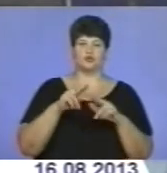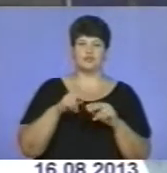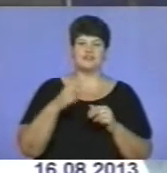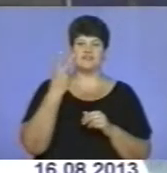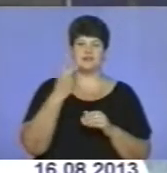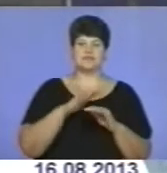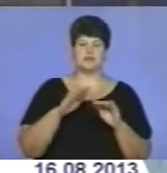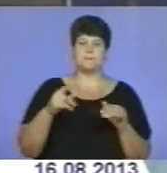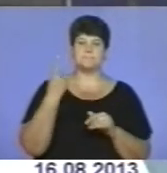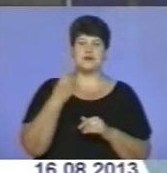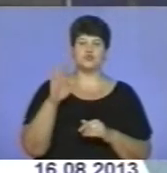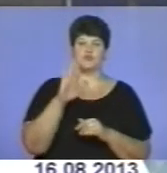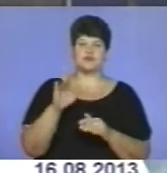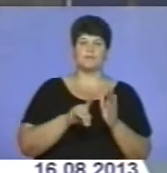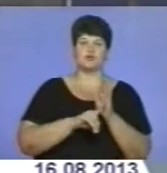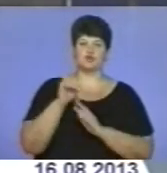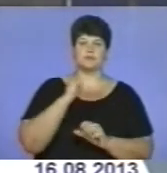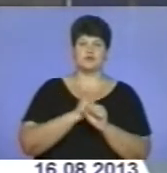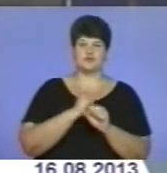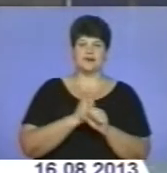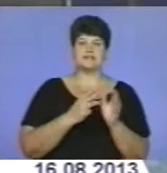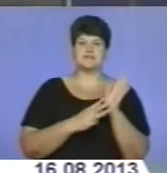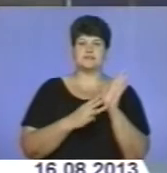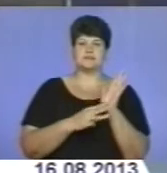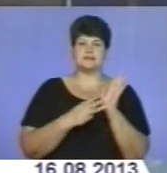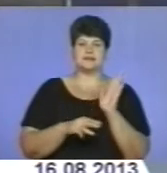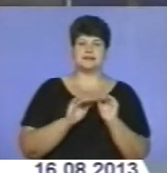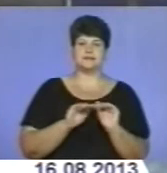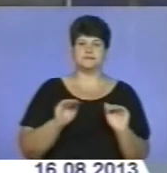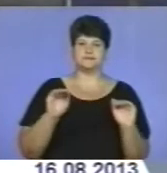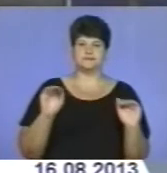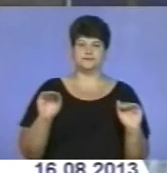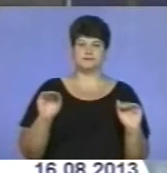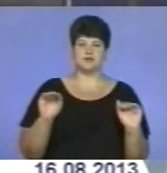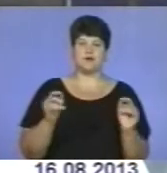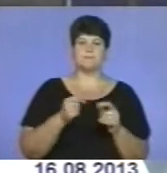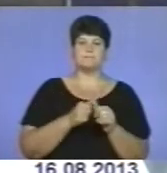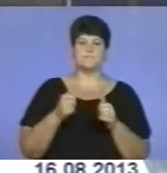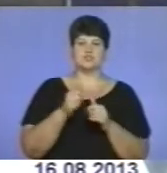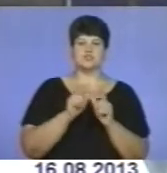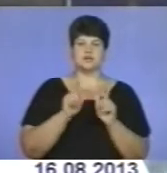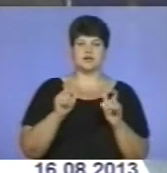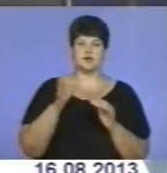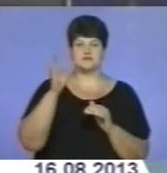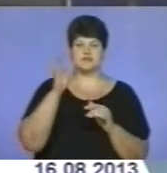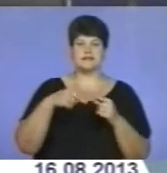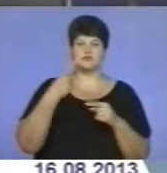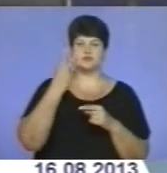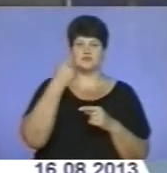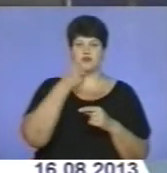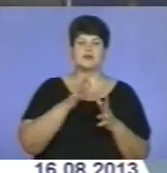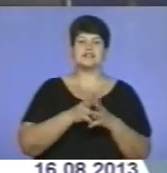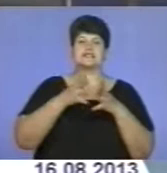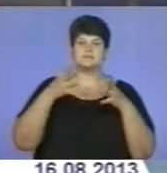Також 1 вересня почнуть працювати понад 80 дитячих шкіл. А позашкільна освіта наступні два роки збільшить